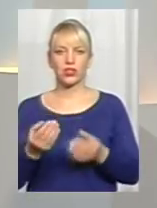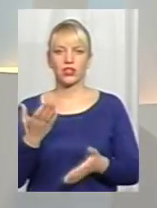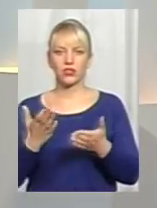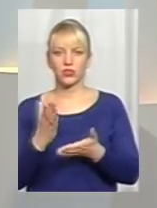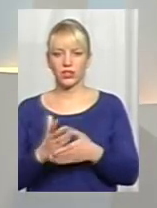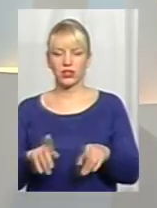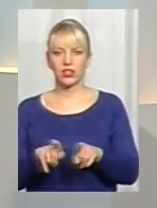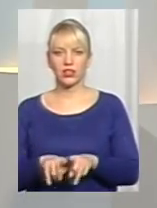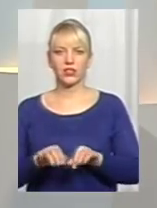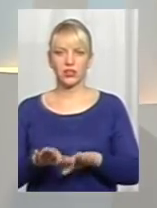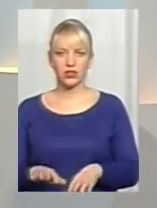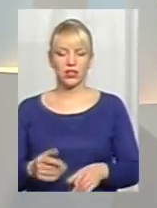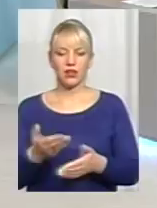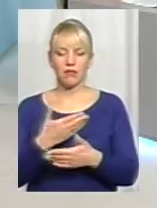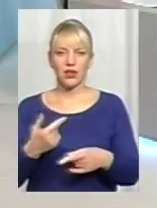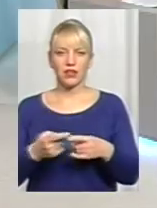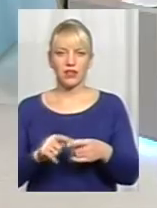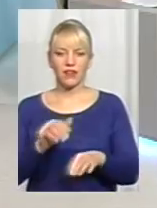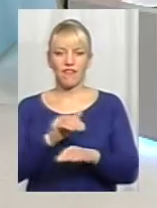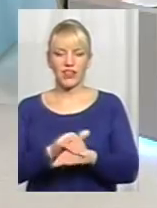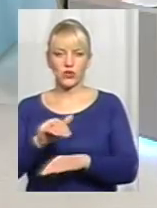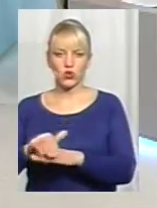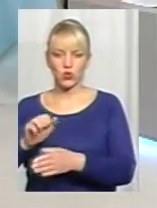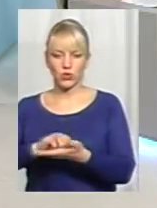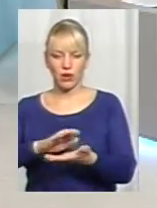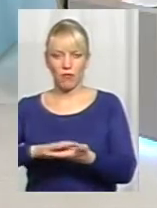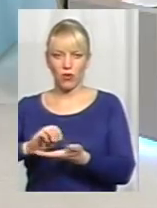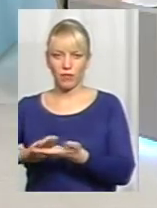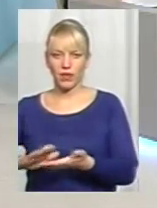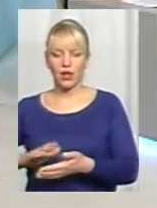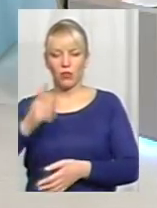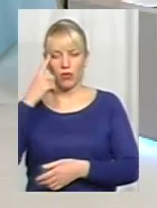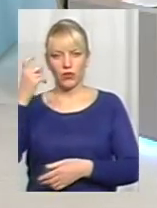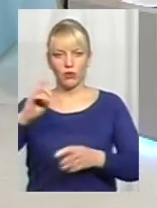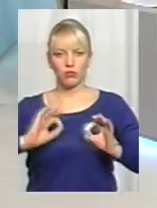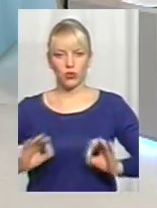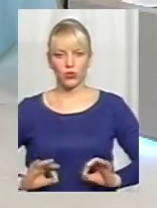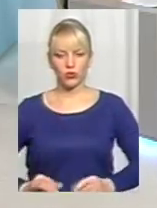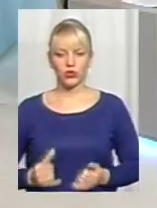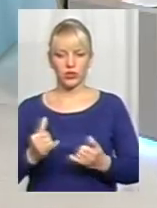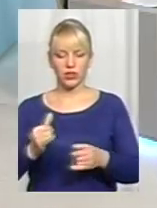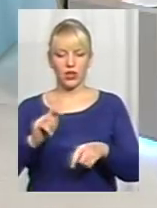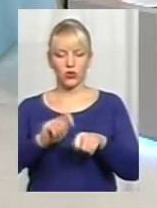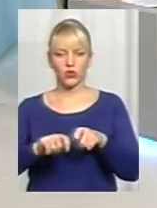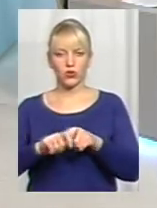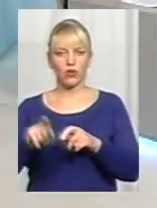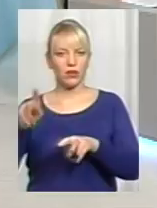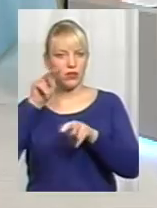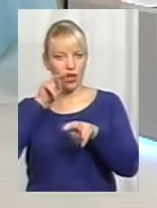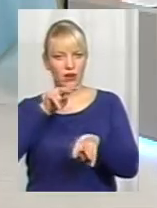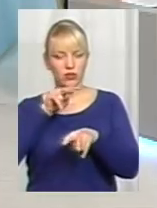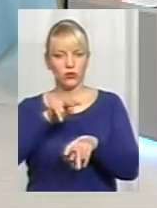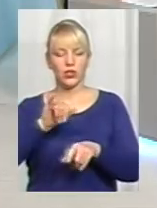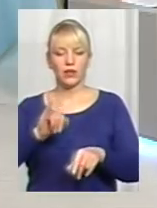такі дії засуджені, ми відповідно їх фіксуємо, повідомляємо органи прокуратури для контролю, як наглядова інстанція, і